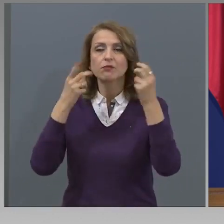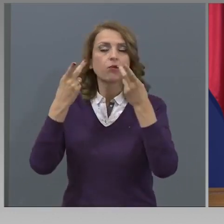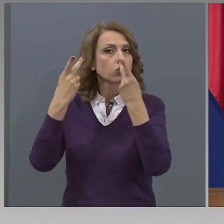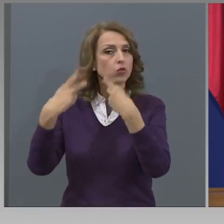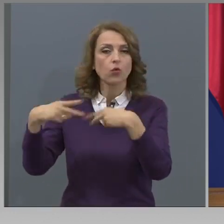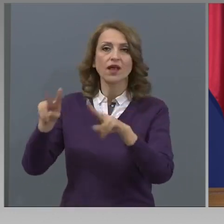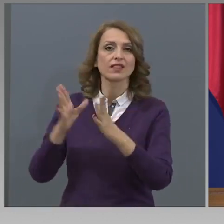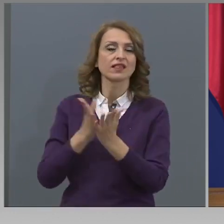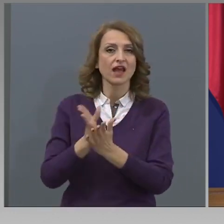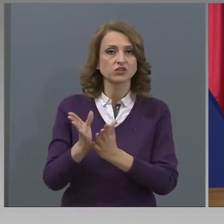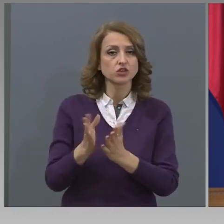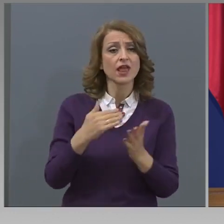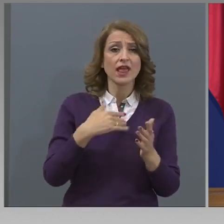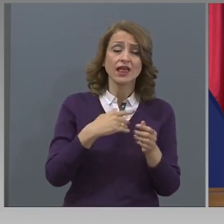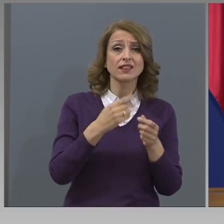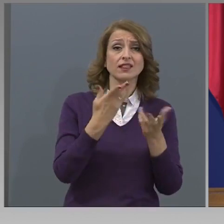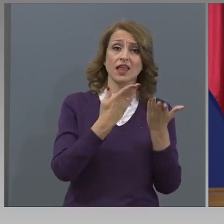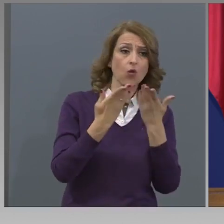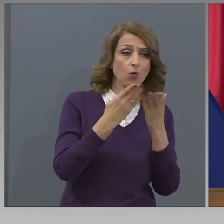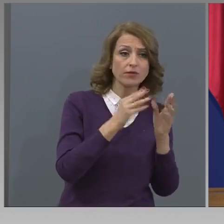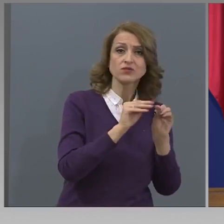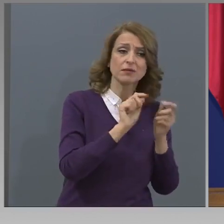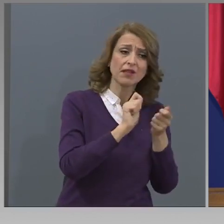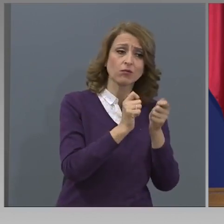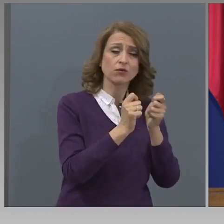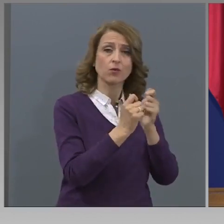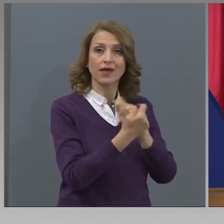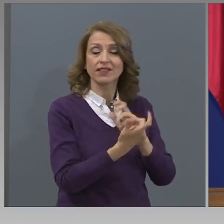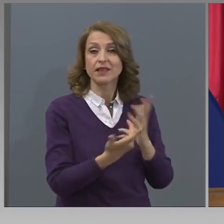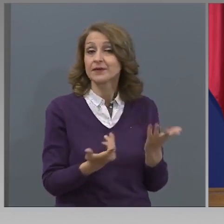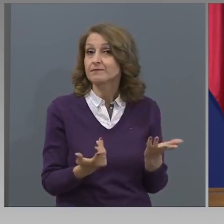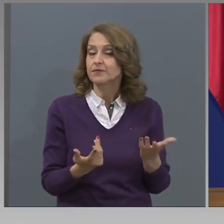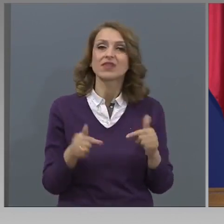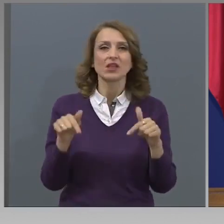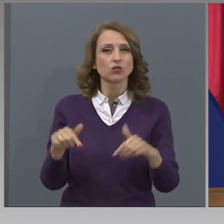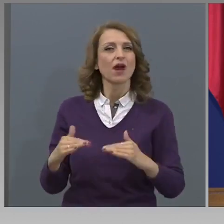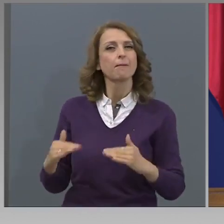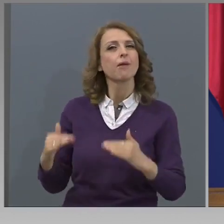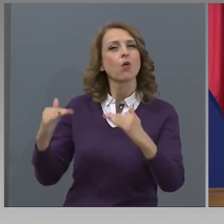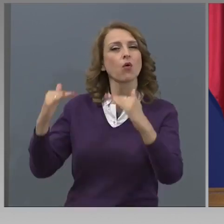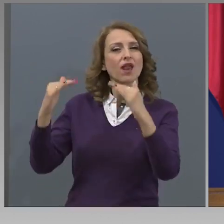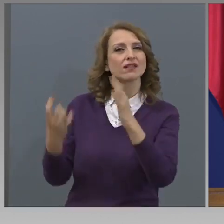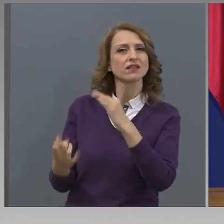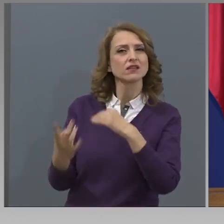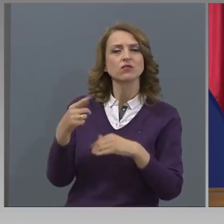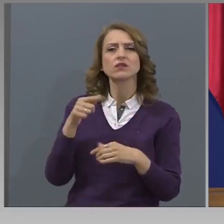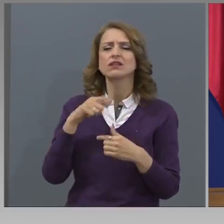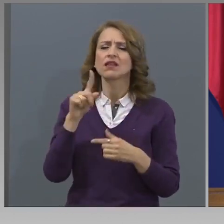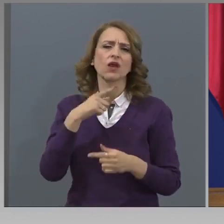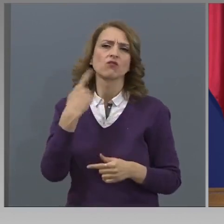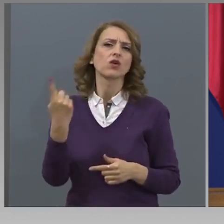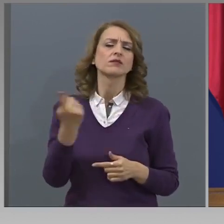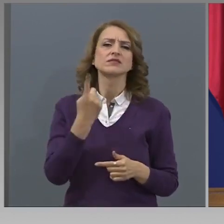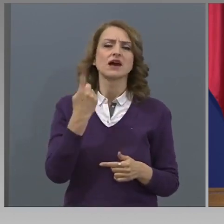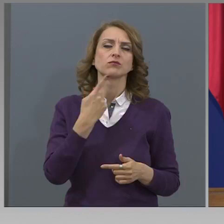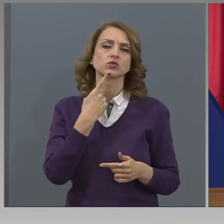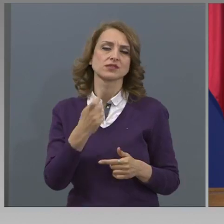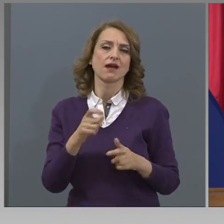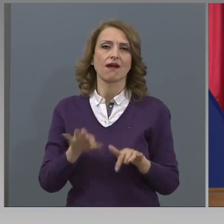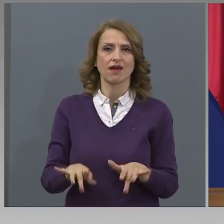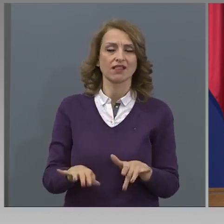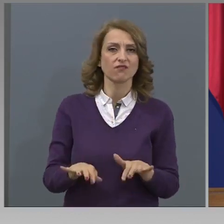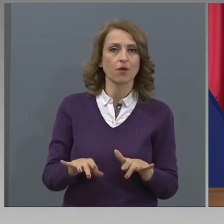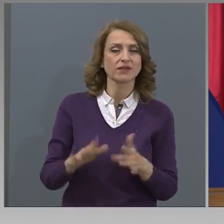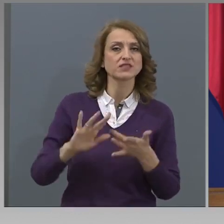пренастройват. Когато говорим за това поколение, не говорим единствено и само за учени чрез информационни технологии, а учени за информационни технологии.